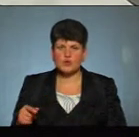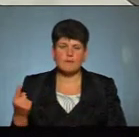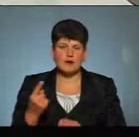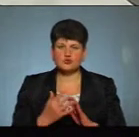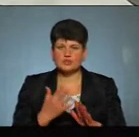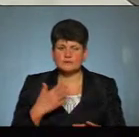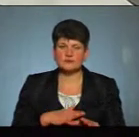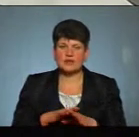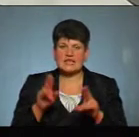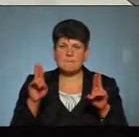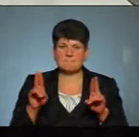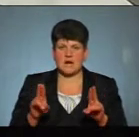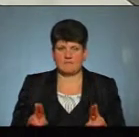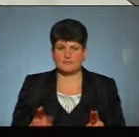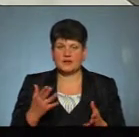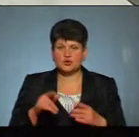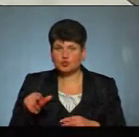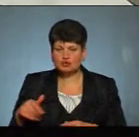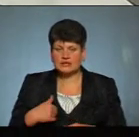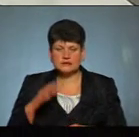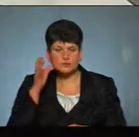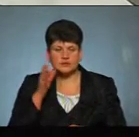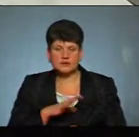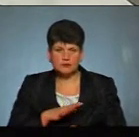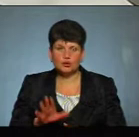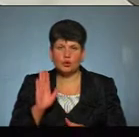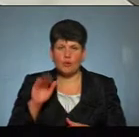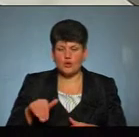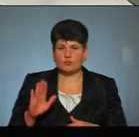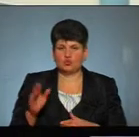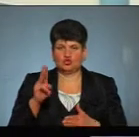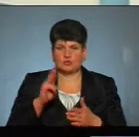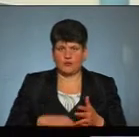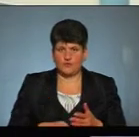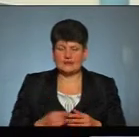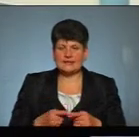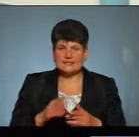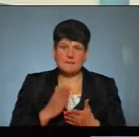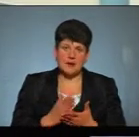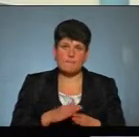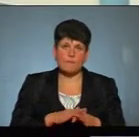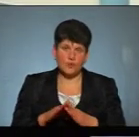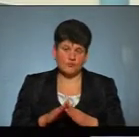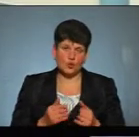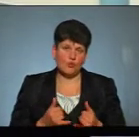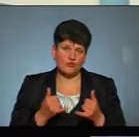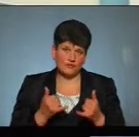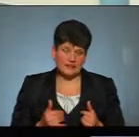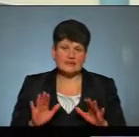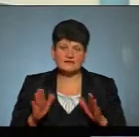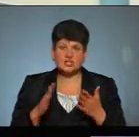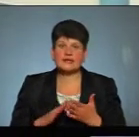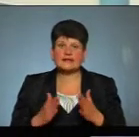дотримання правил, якщо люди нас не будуть слухати, будемо потім штрафувати. Це має повне повноваження, надзвичайна